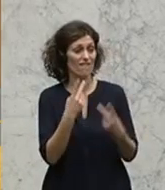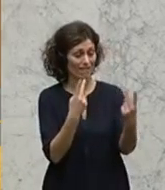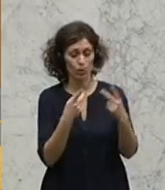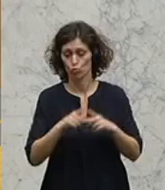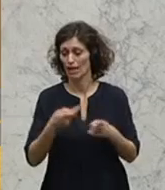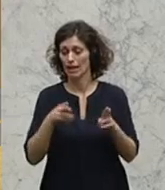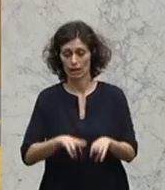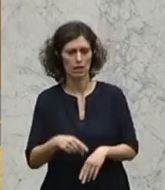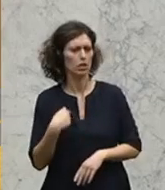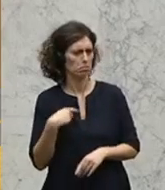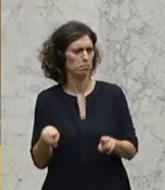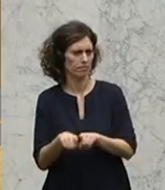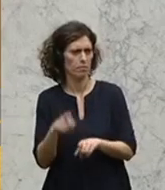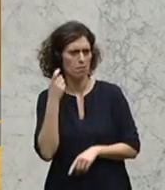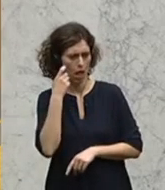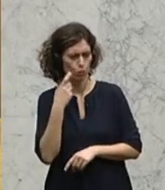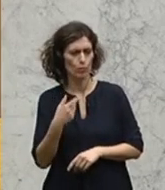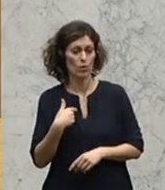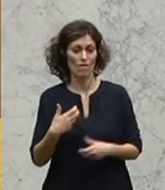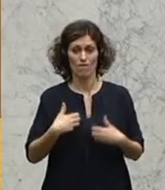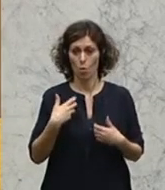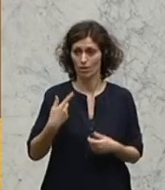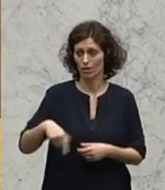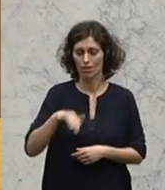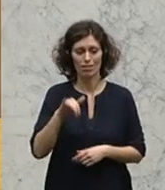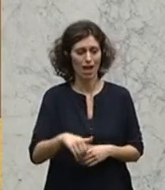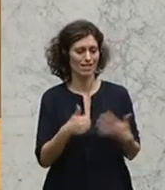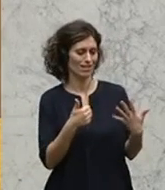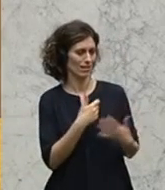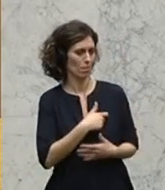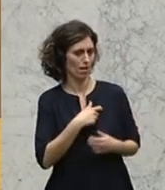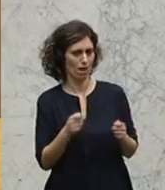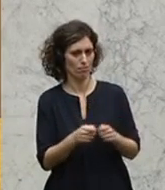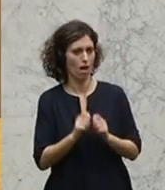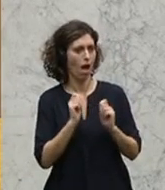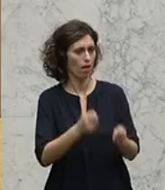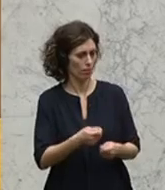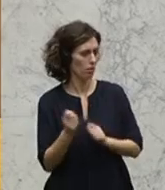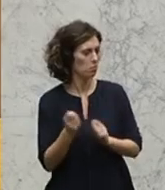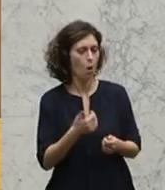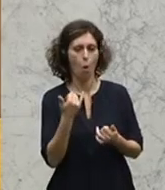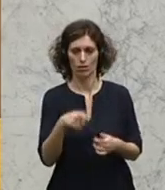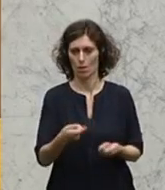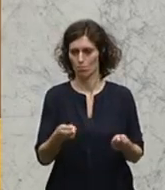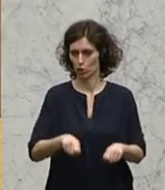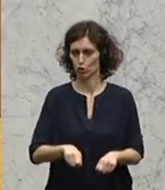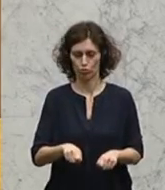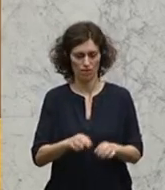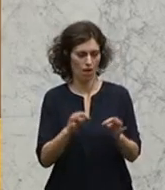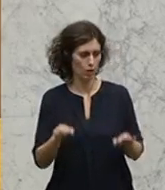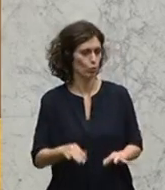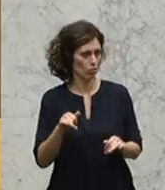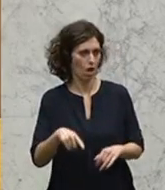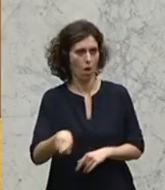Und ich freue mich auch, dass wir hier diesen Sechs-Parteien-Antrag eingebracht haben, der auch heute zur Beschlussfassung hier im Hohen Haus